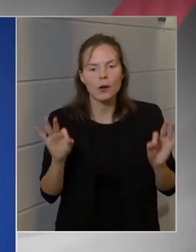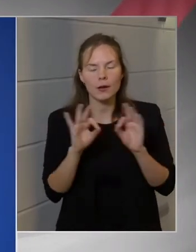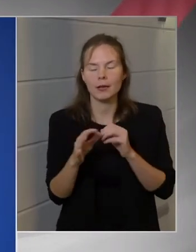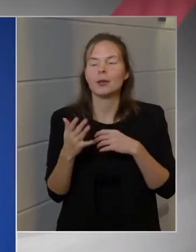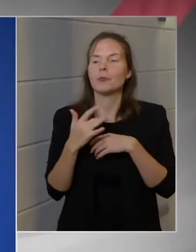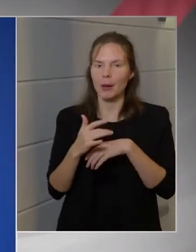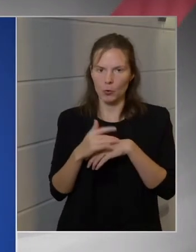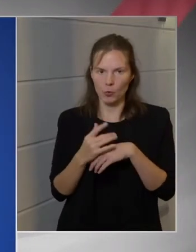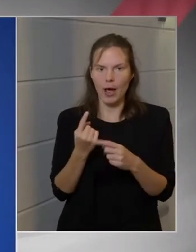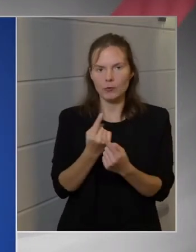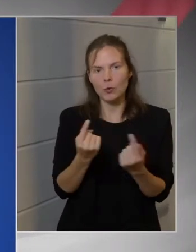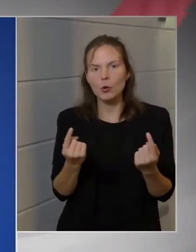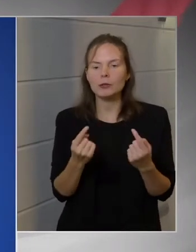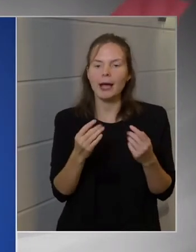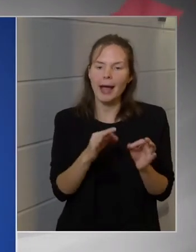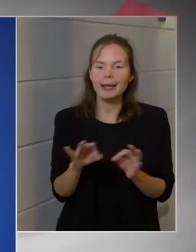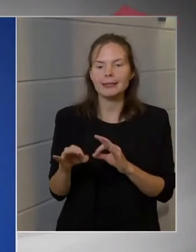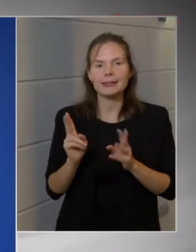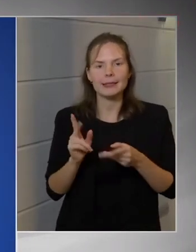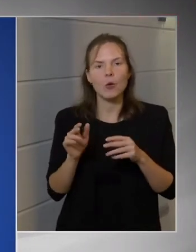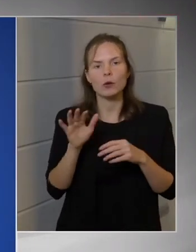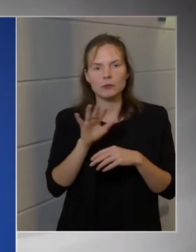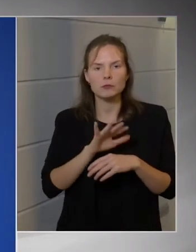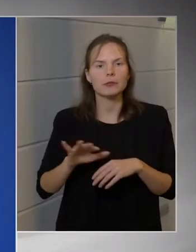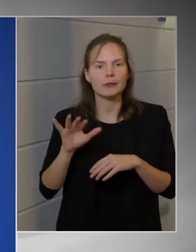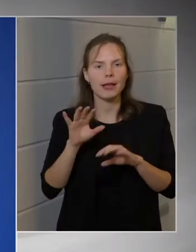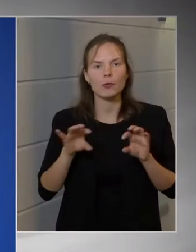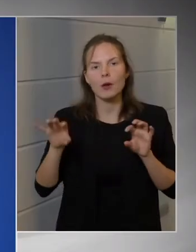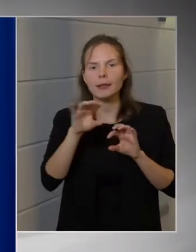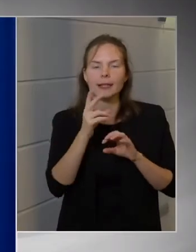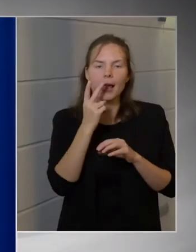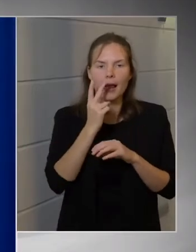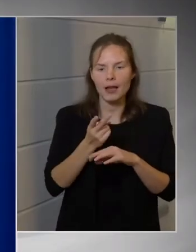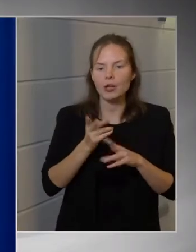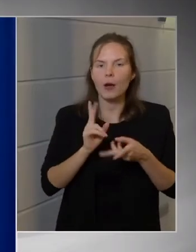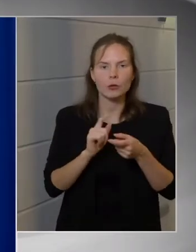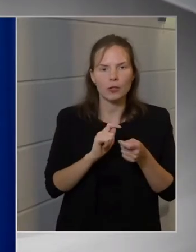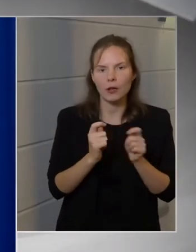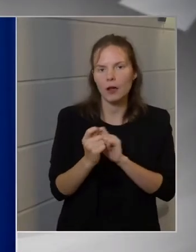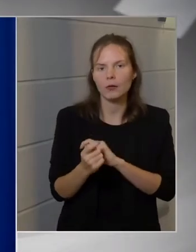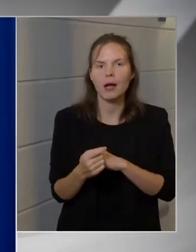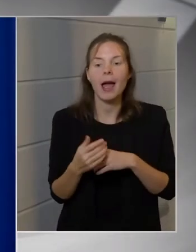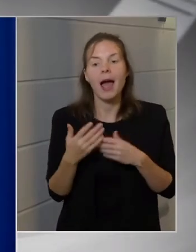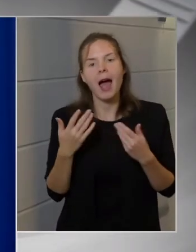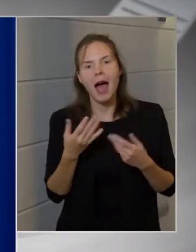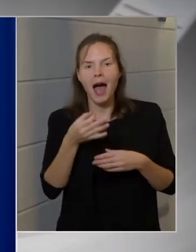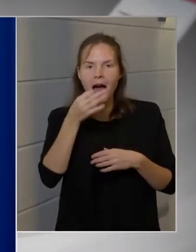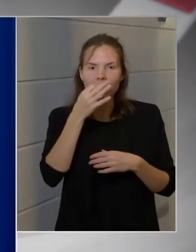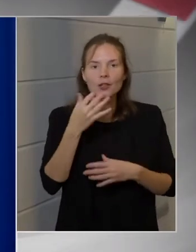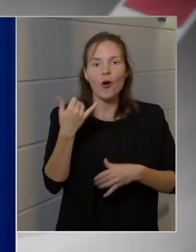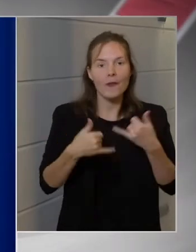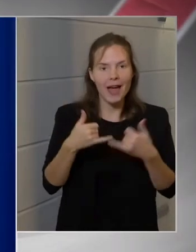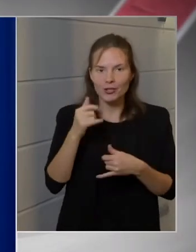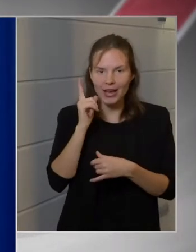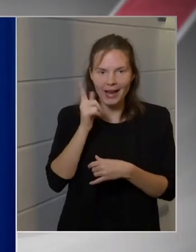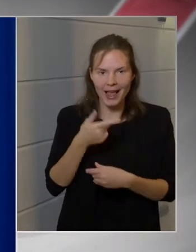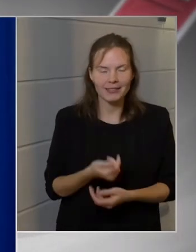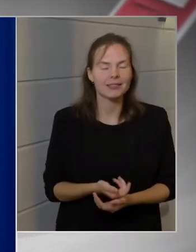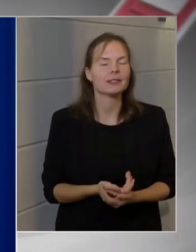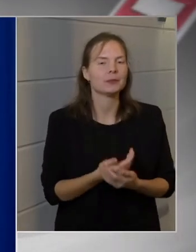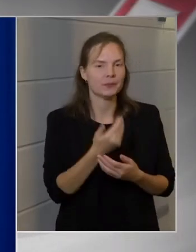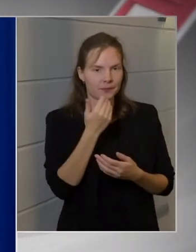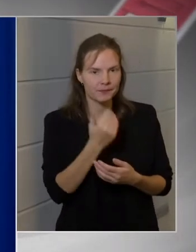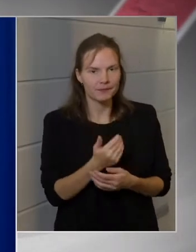önöknek elintézni, hogy területileg is láthassák, hogy hogy alakulnak az oltási adatok. Hát, ha egy nemes versengést lesz belőle. Köszönjük el.